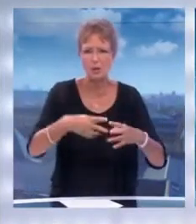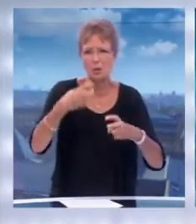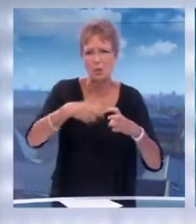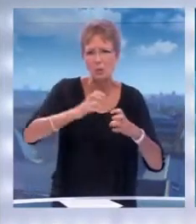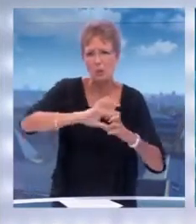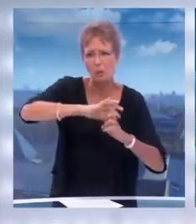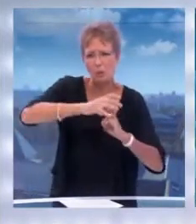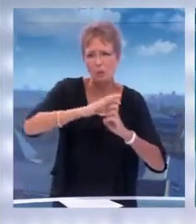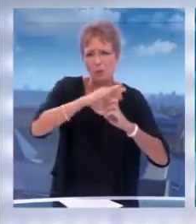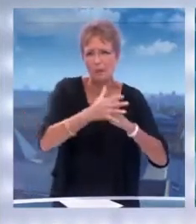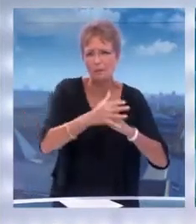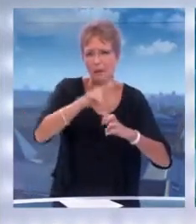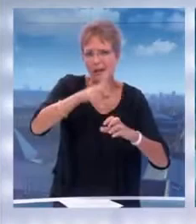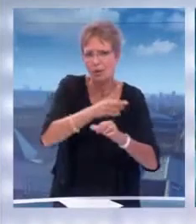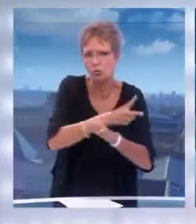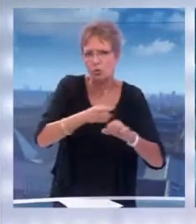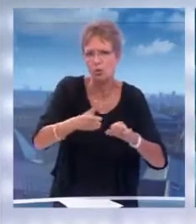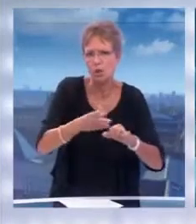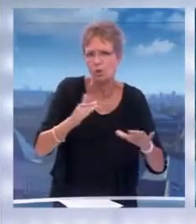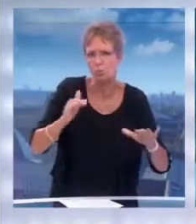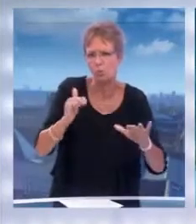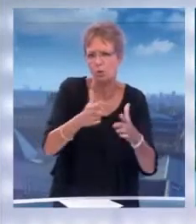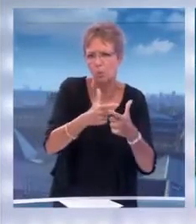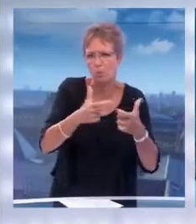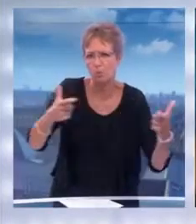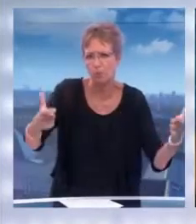un danger pour les écosystèmes marins.